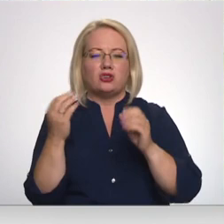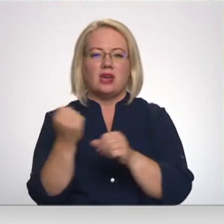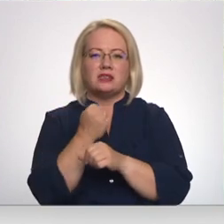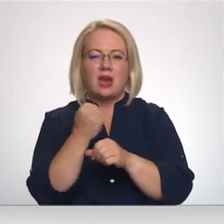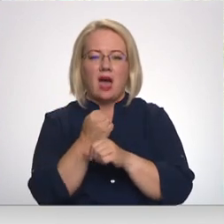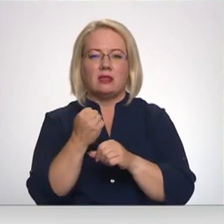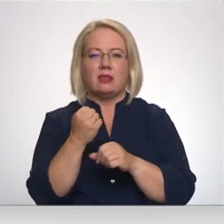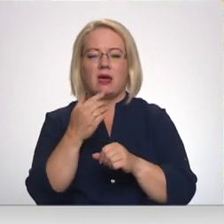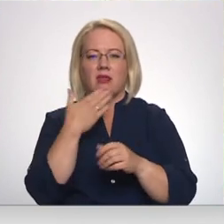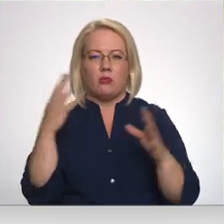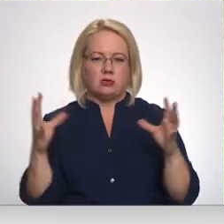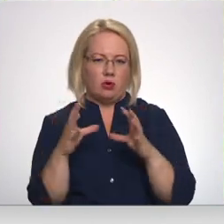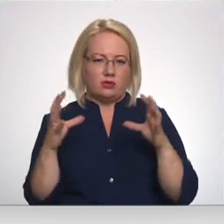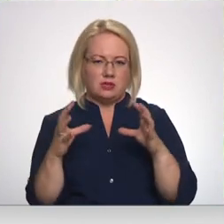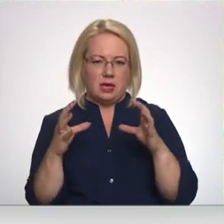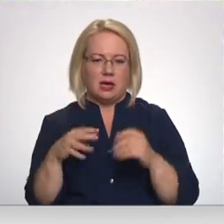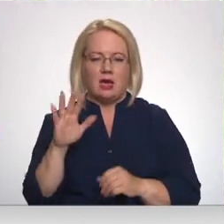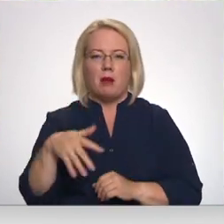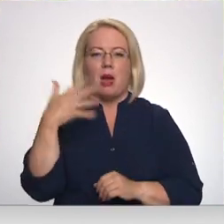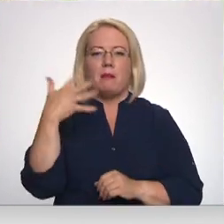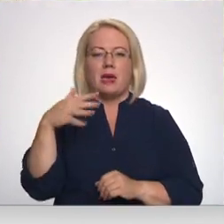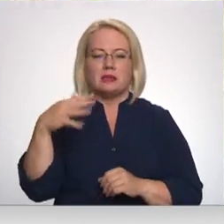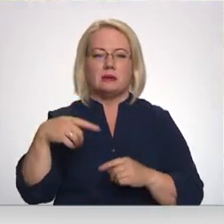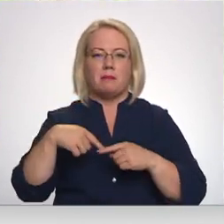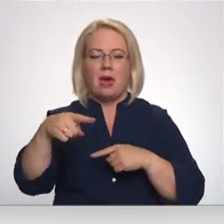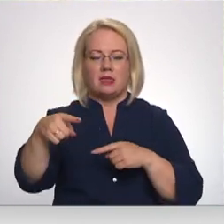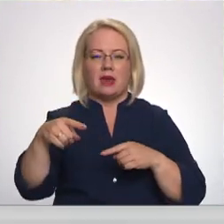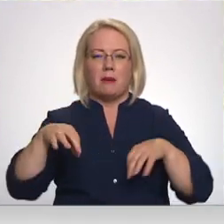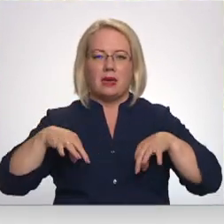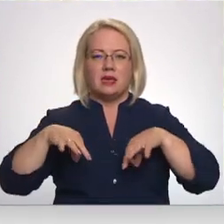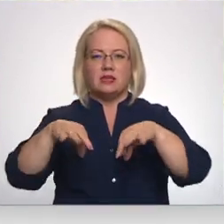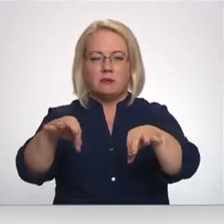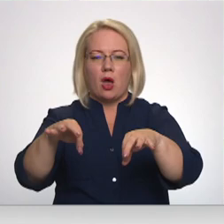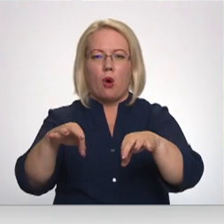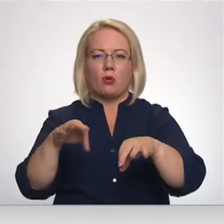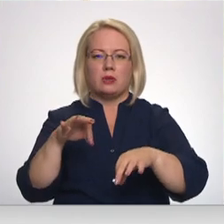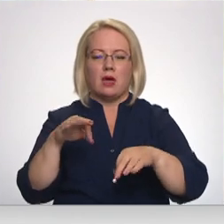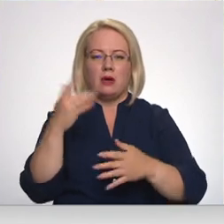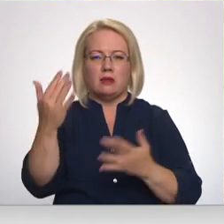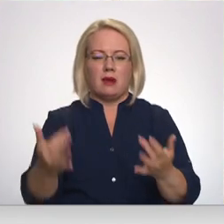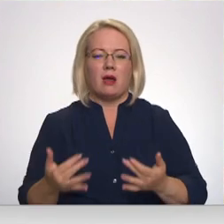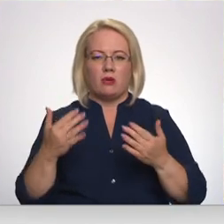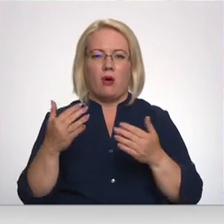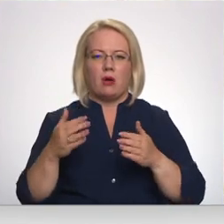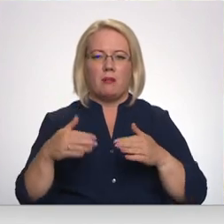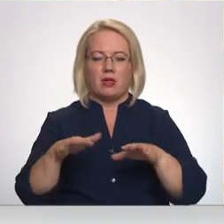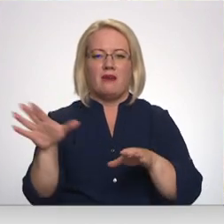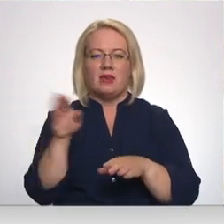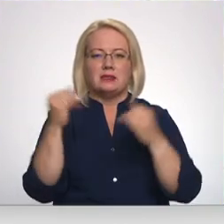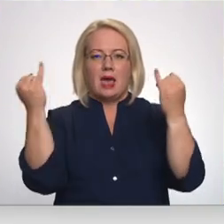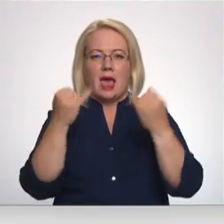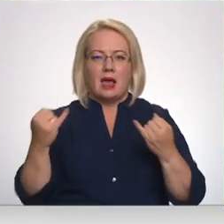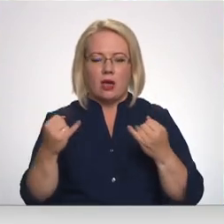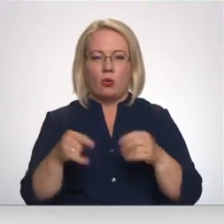un nepārdomāti. Ja ik pa 50 metriem tagad ir izbraukta šitās harvestara pēdas, tad visām tām eglēm, kuru